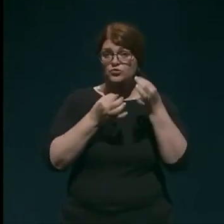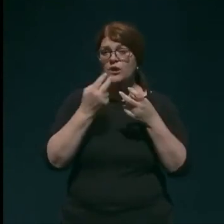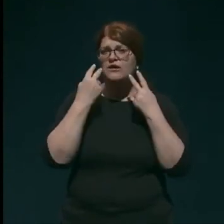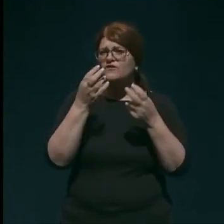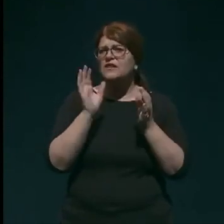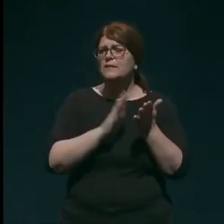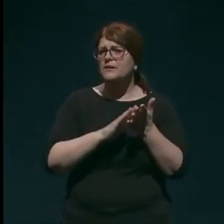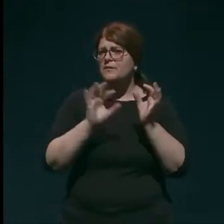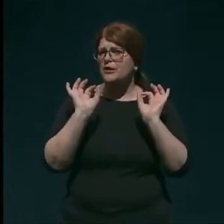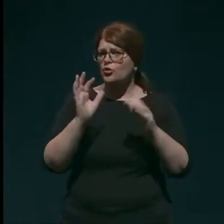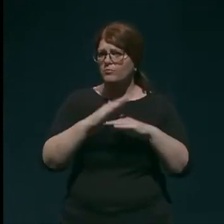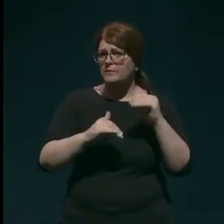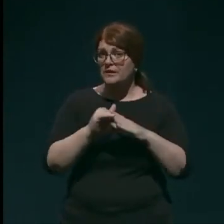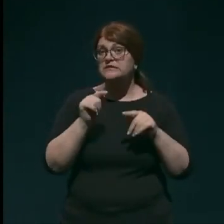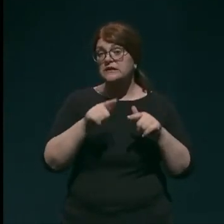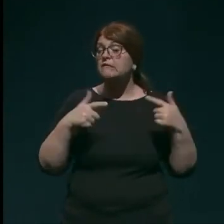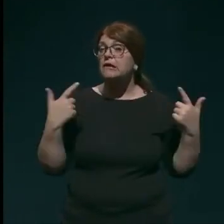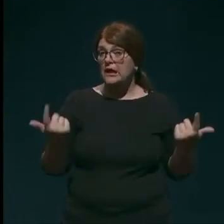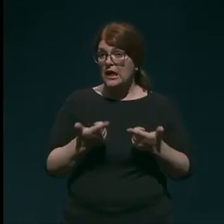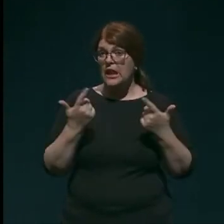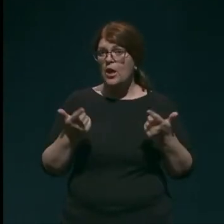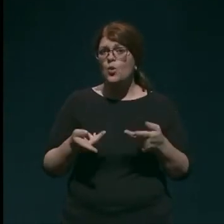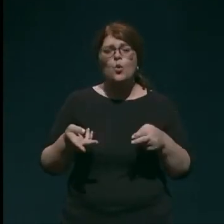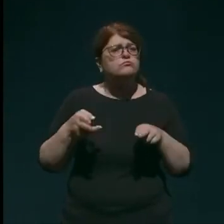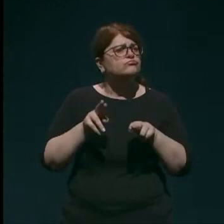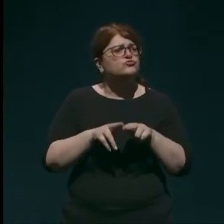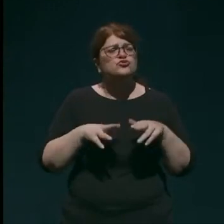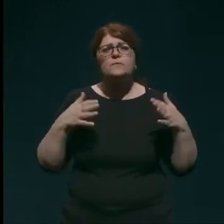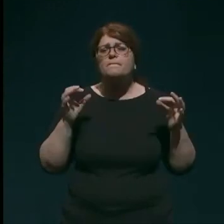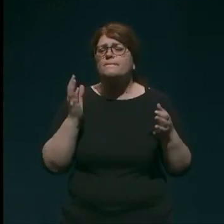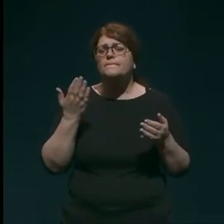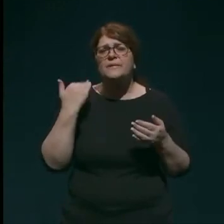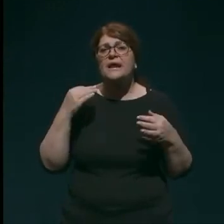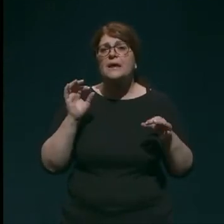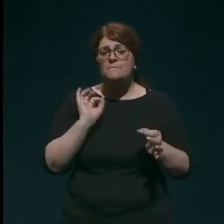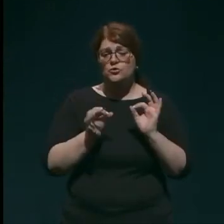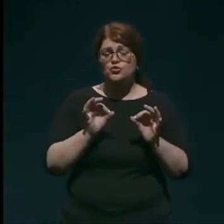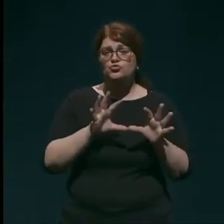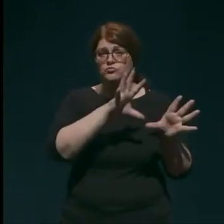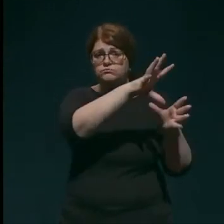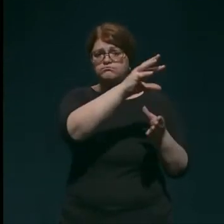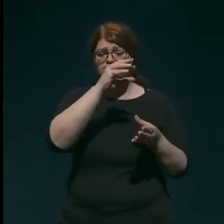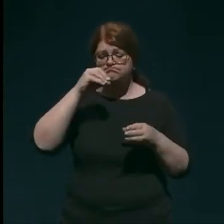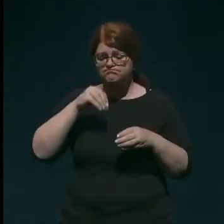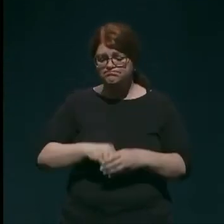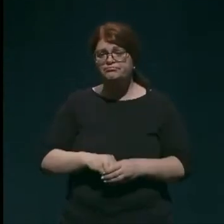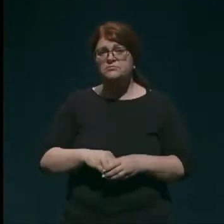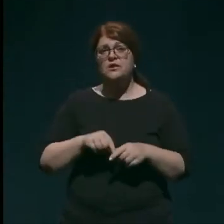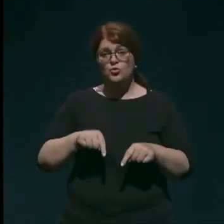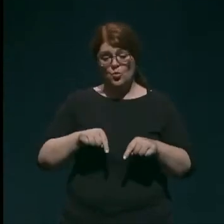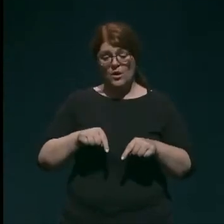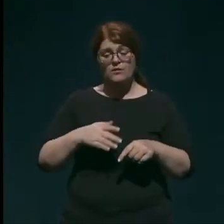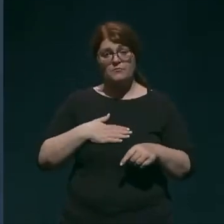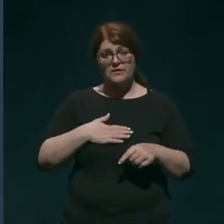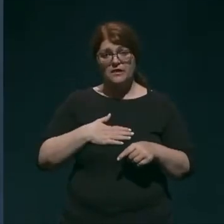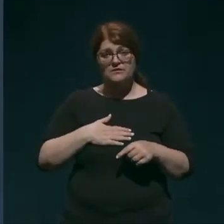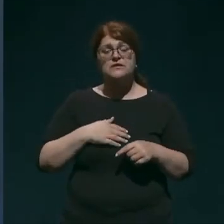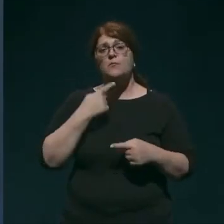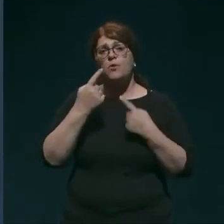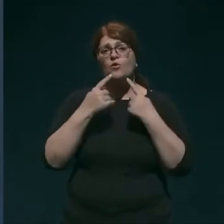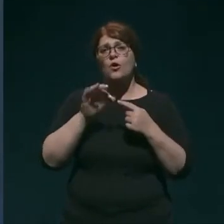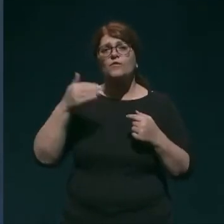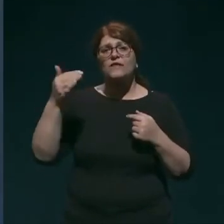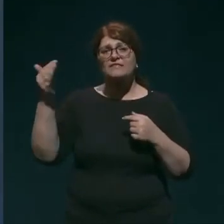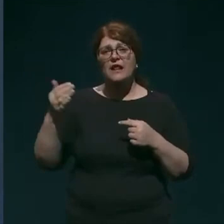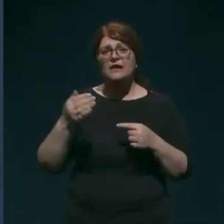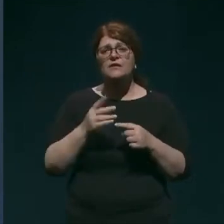prakse, ki lahko mogoče čim prej poskušamo implementirati tudi pri nas. Pogovorili smo se o nadaljnih korakih, krucijalno